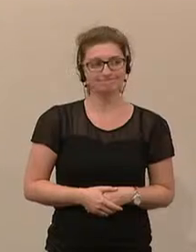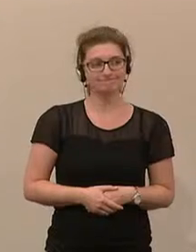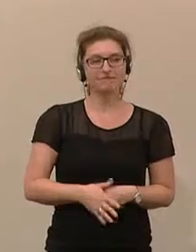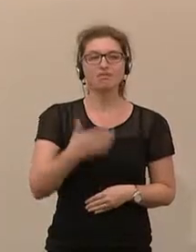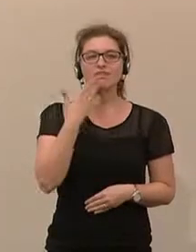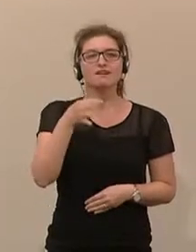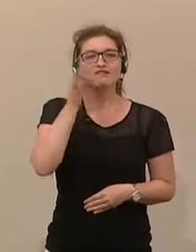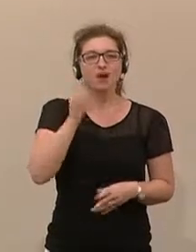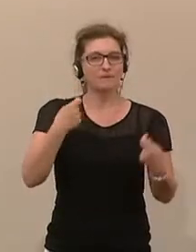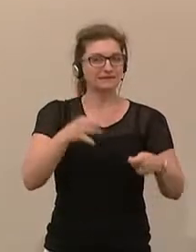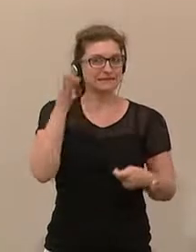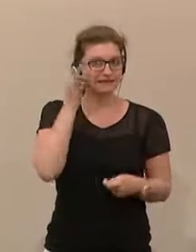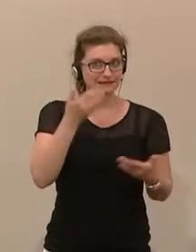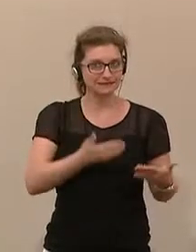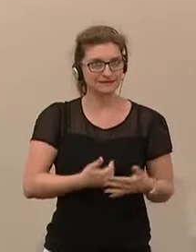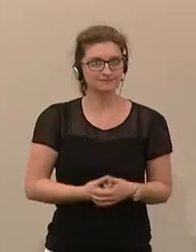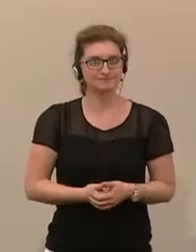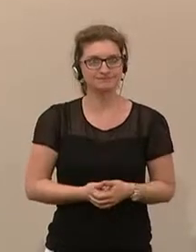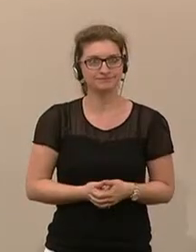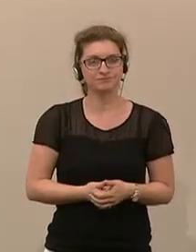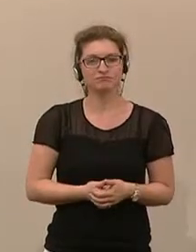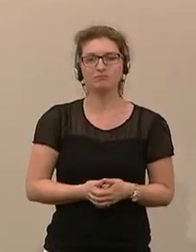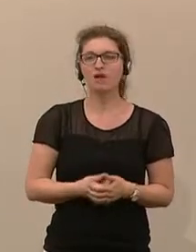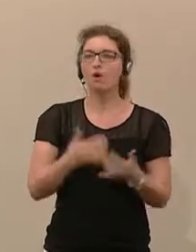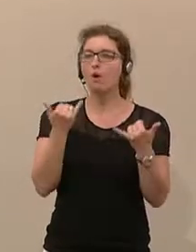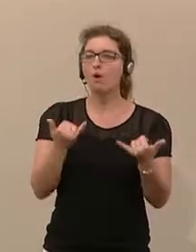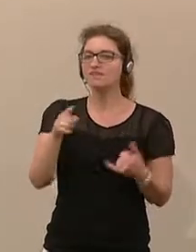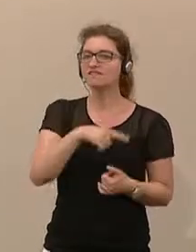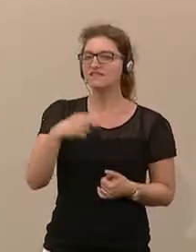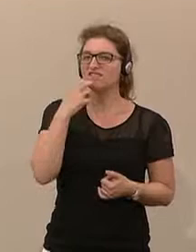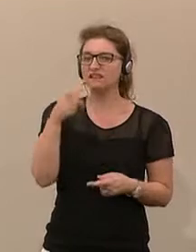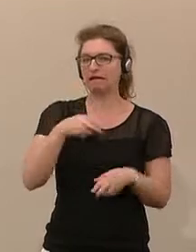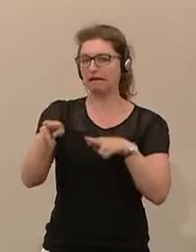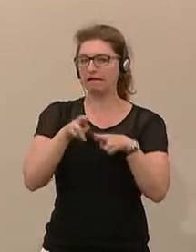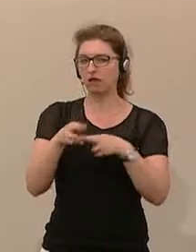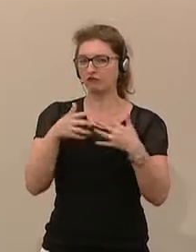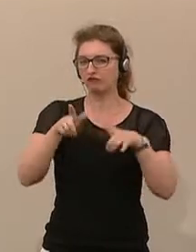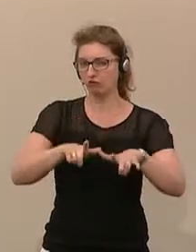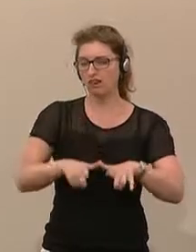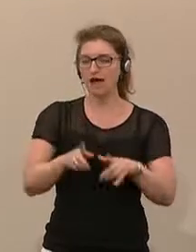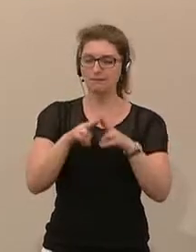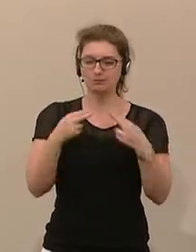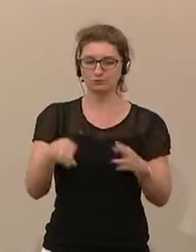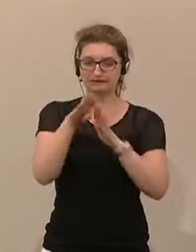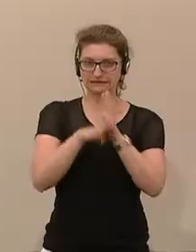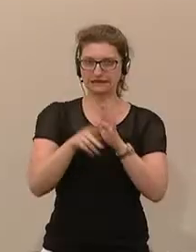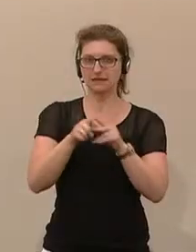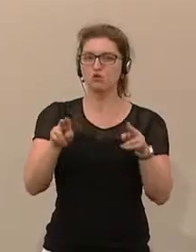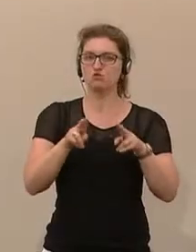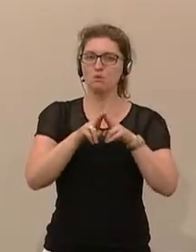Als nächster am Wort Gerhard Deimek von der FPÖ. Wir wollen heute diese Regierungsvorlage, das Bundesgesetz, mit dem das